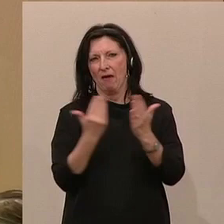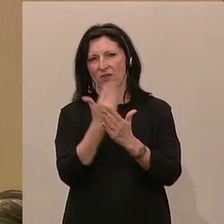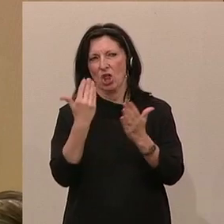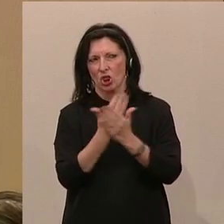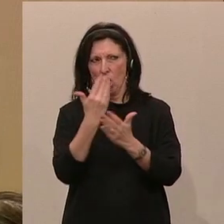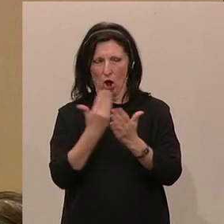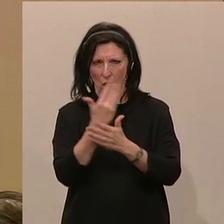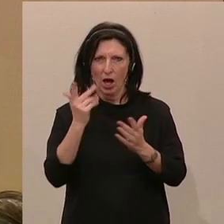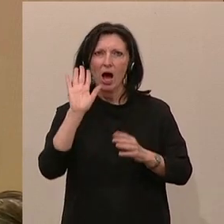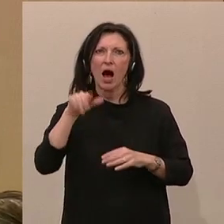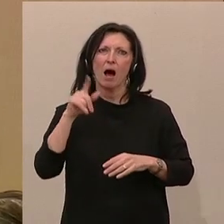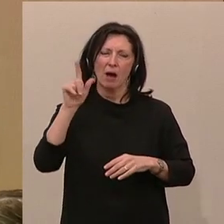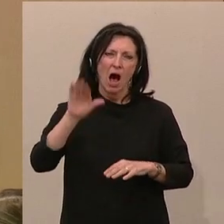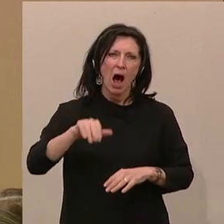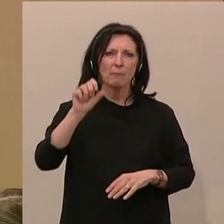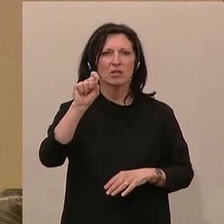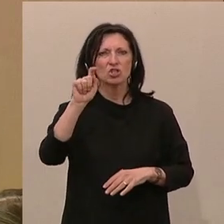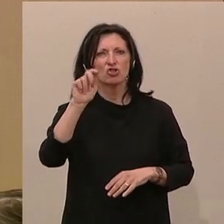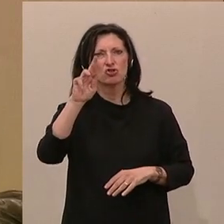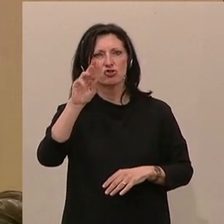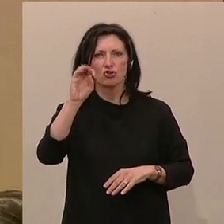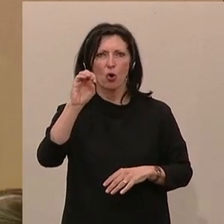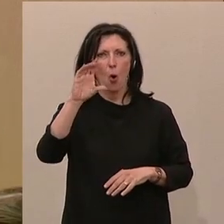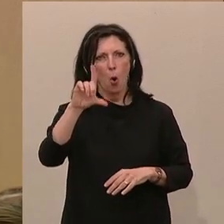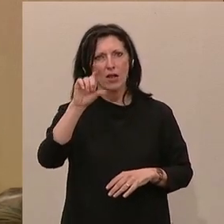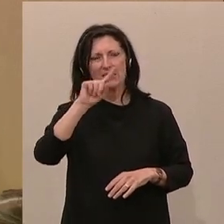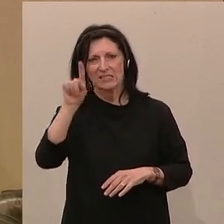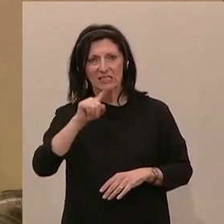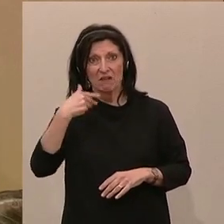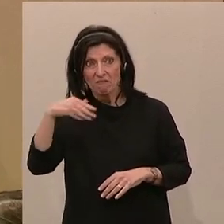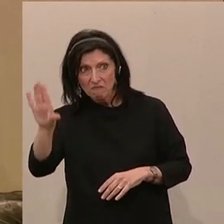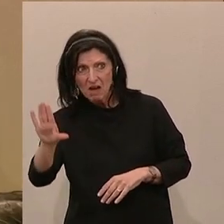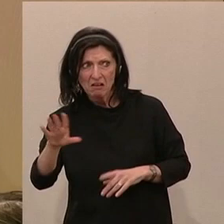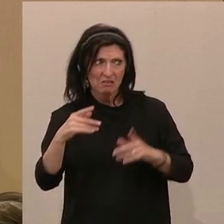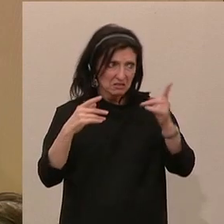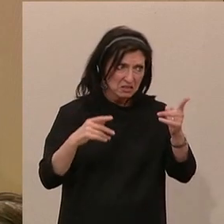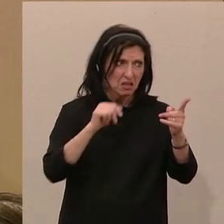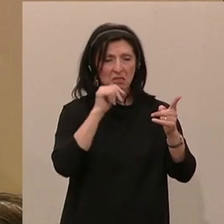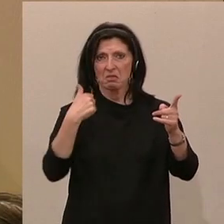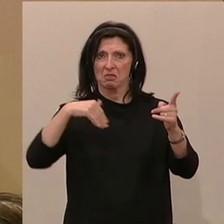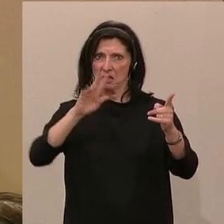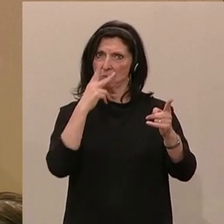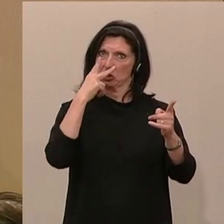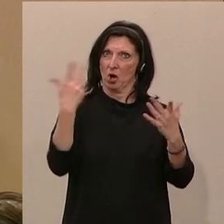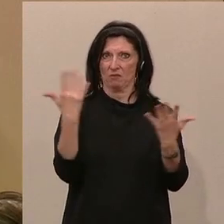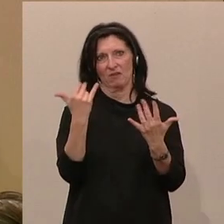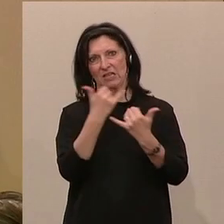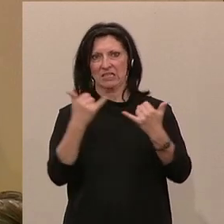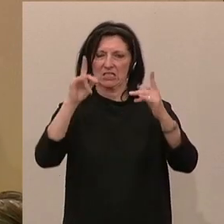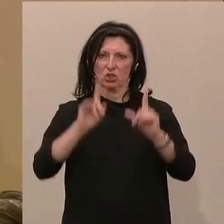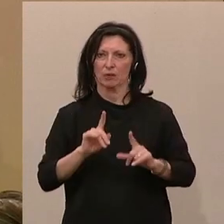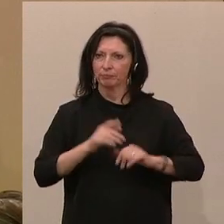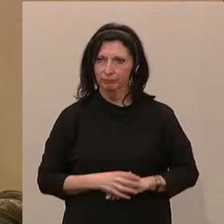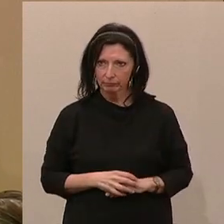seit dem Abgang von Matthias Strolz ist das offensichtlich nicht mehr passiert. Unsere Regierung steht für die